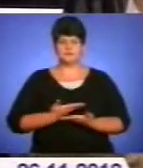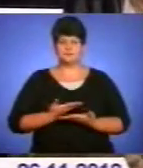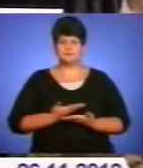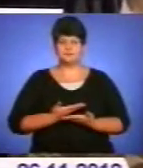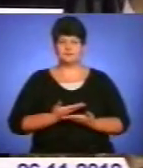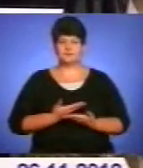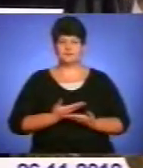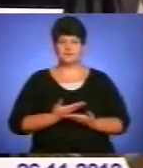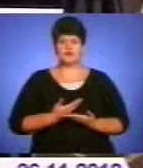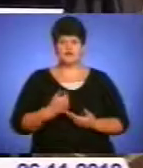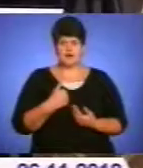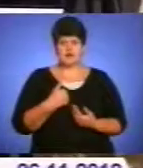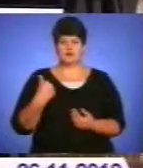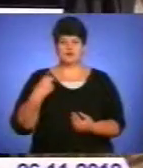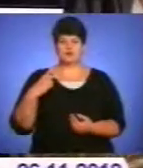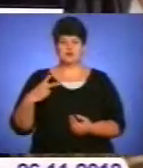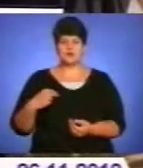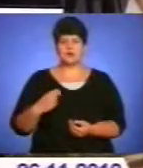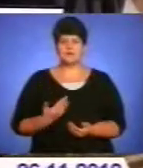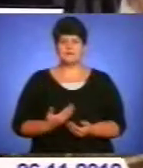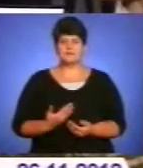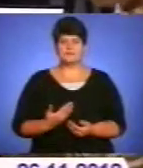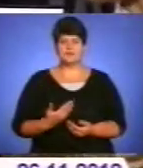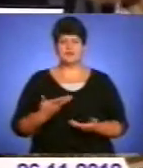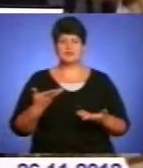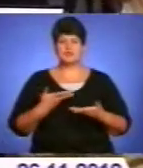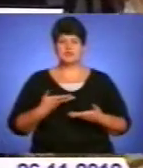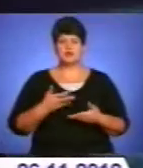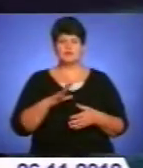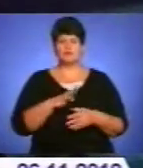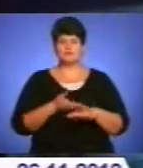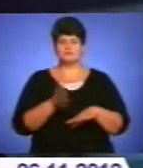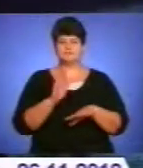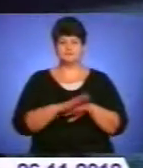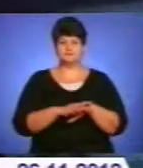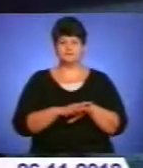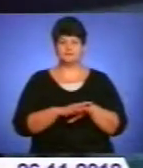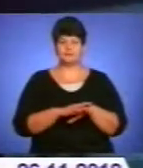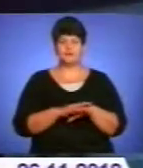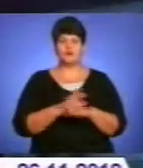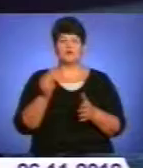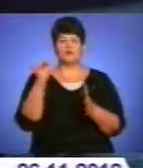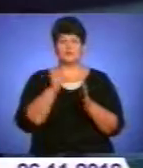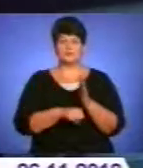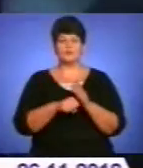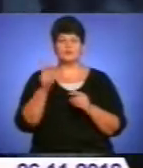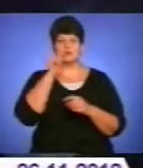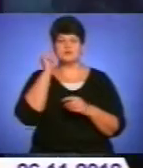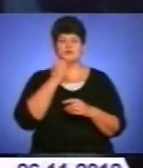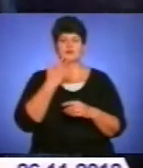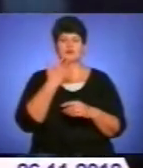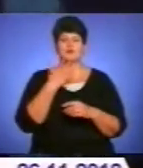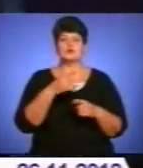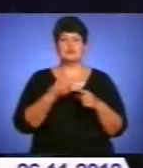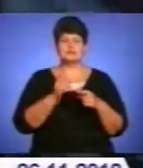і ось є її дочка, і життя було її нелегким». «Кати українського народу» – це стрічка про організаторів